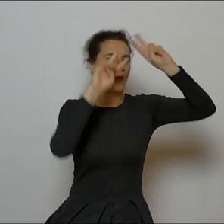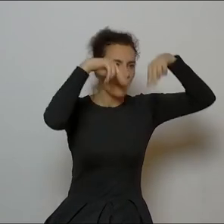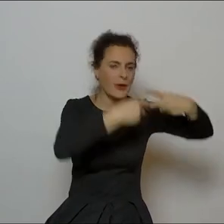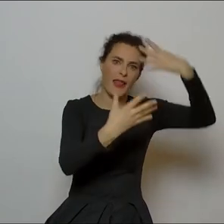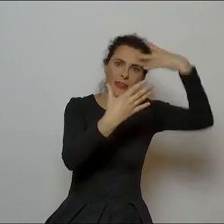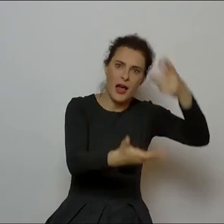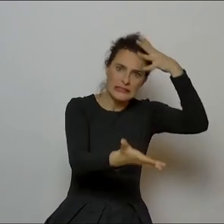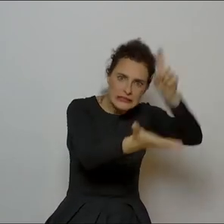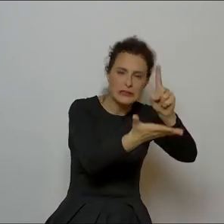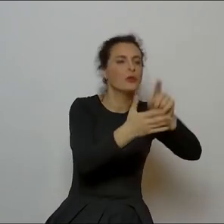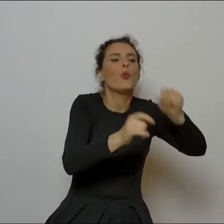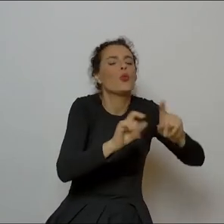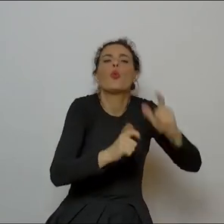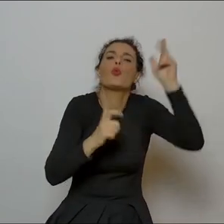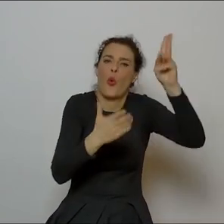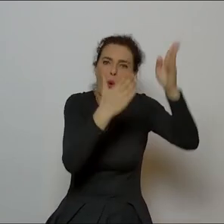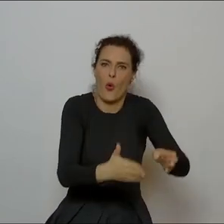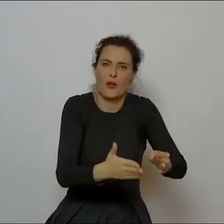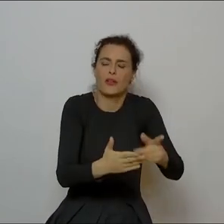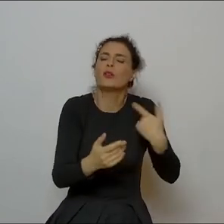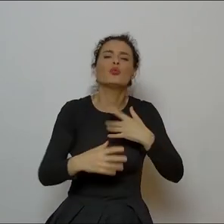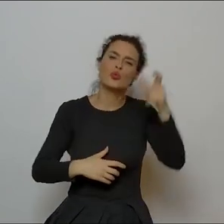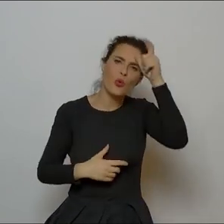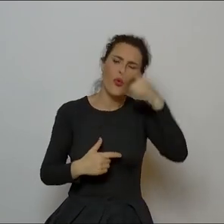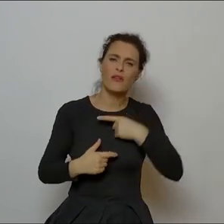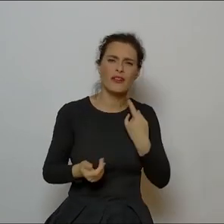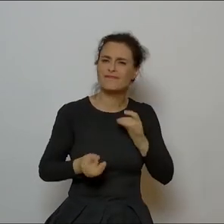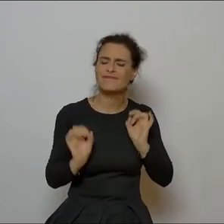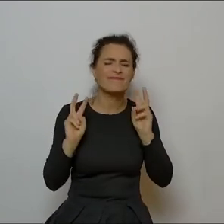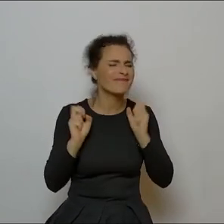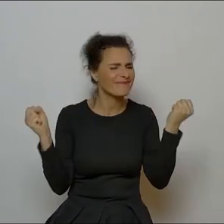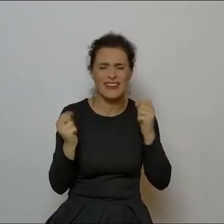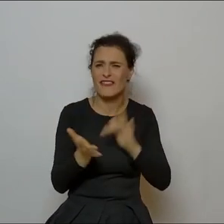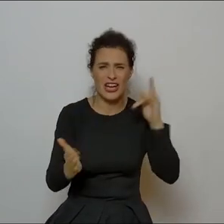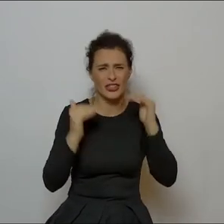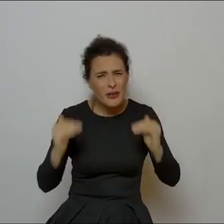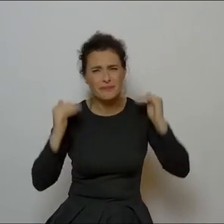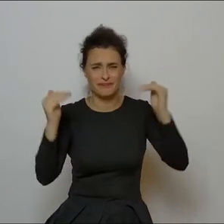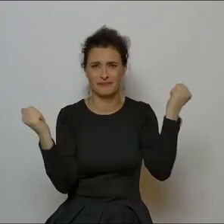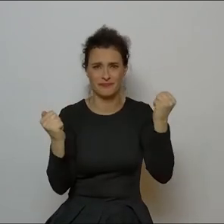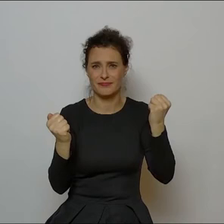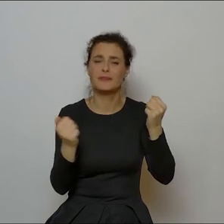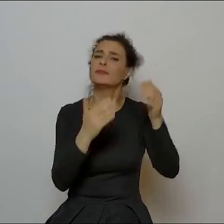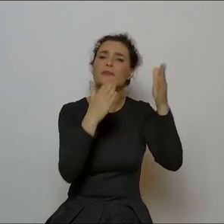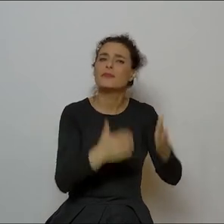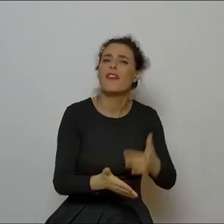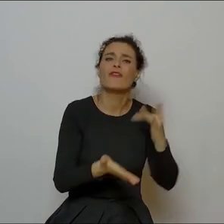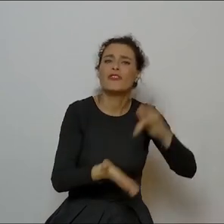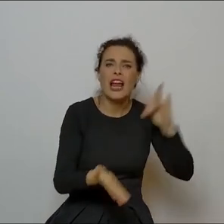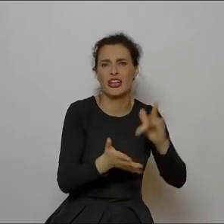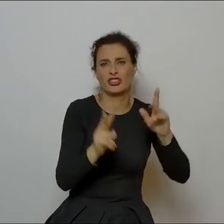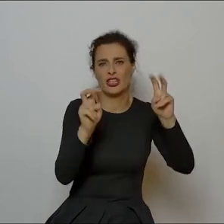jest człowiek niewiarygodnie wrażliwy, czy tam jakoś wrażliwy w takim, no